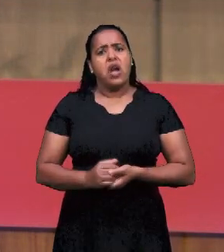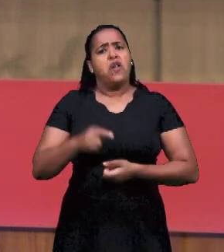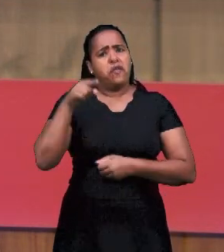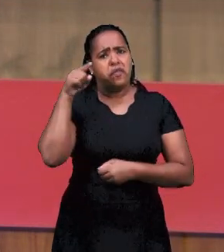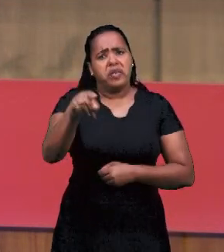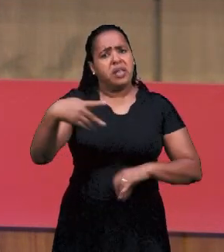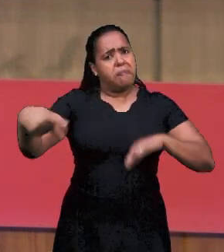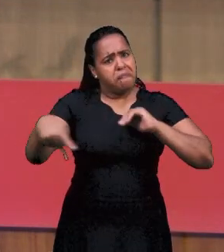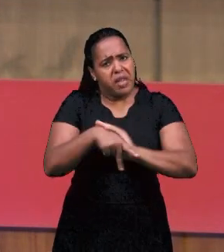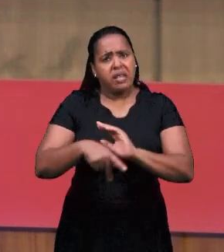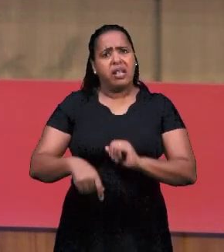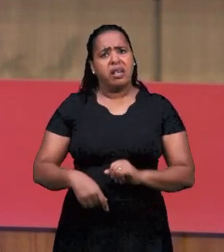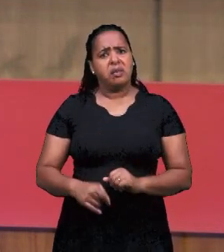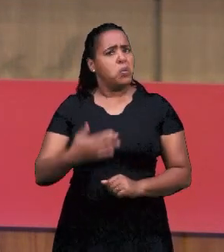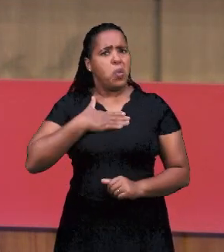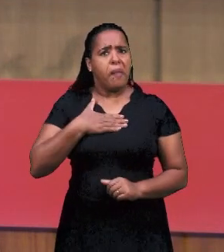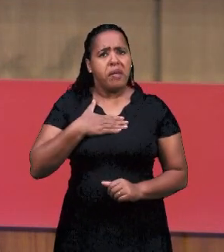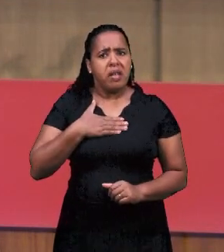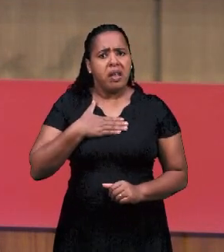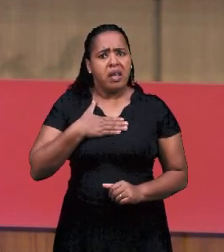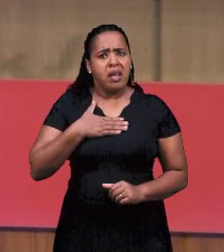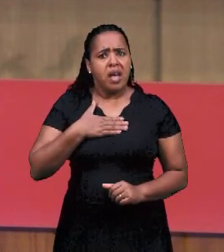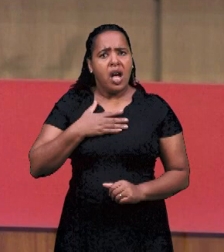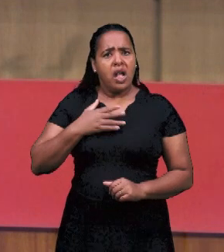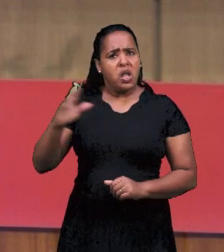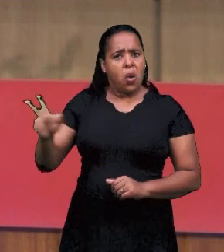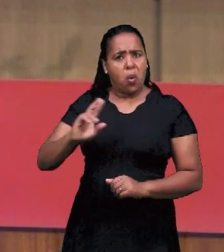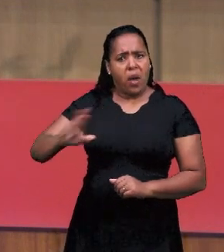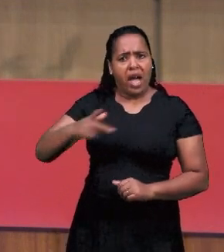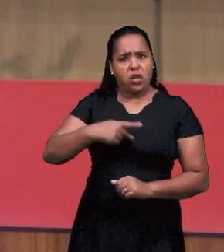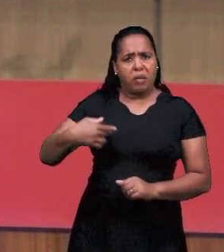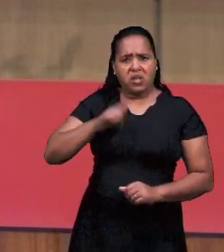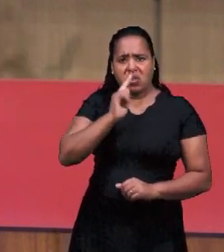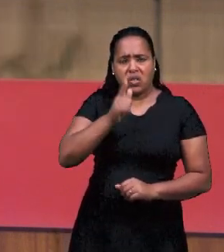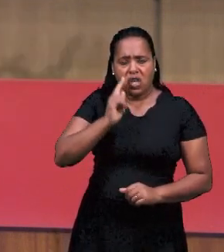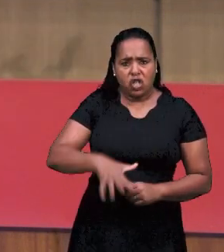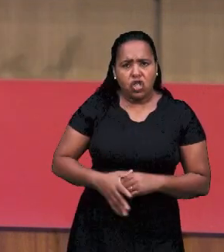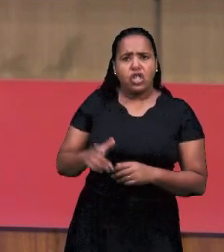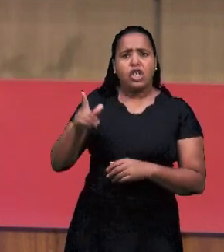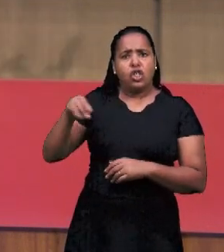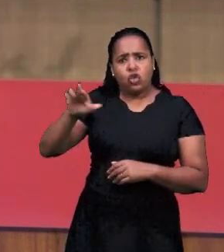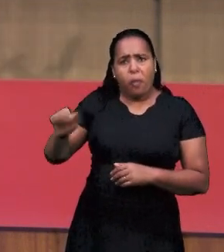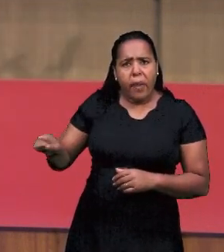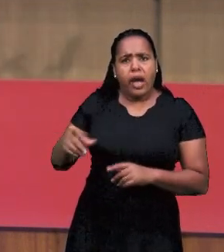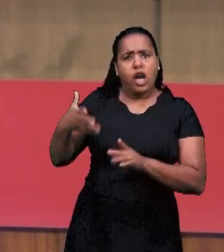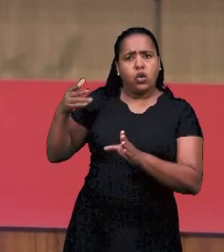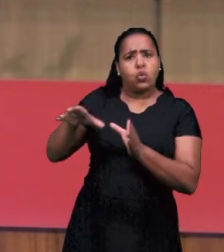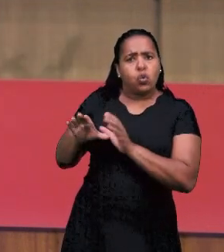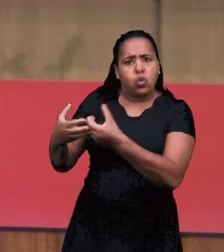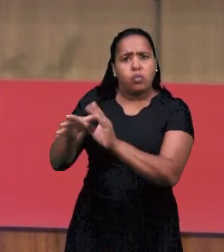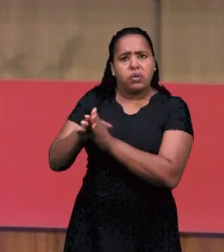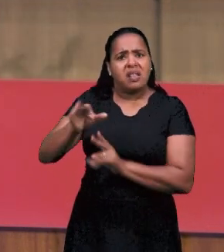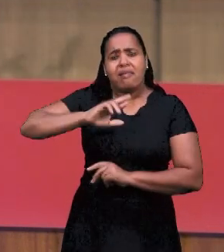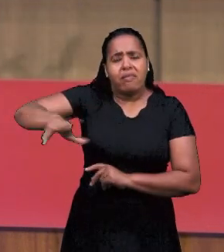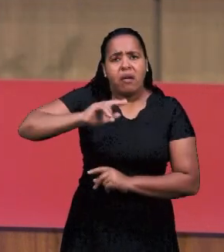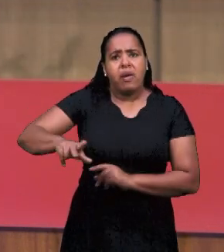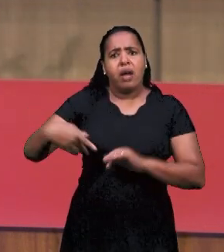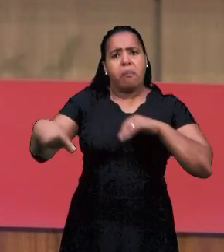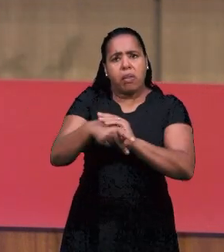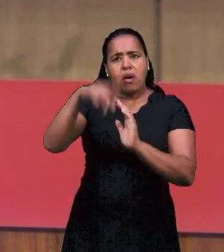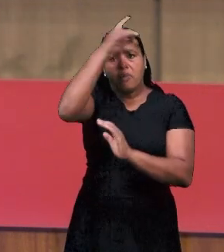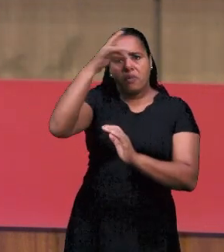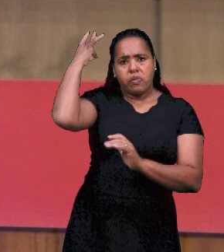будете заботиться, ревновать, потому что вы являетесь частью этого. Она не моя, не Жидалти, не